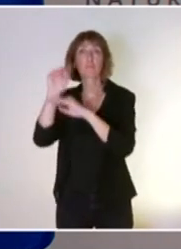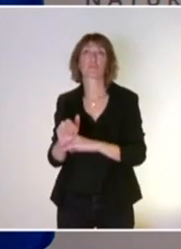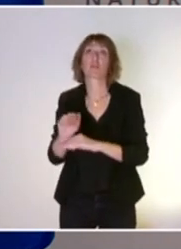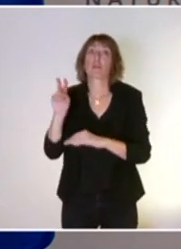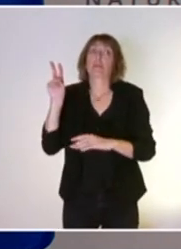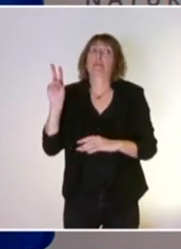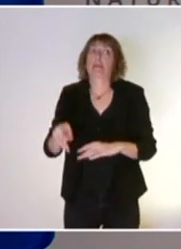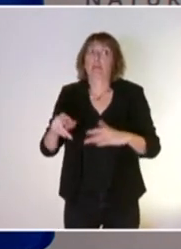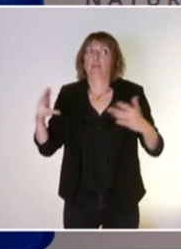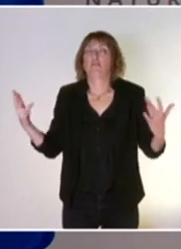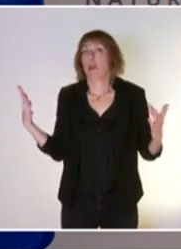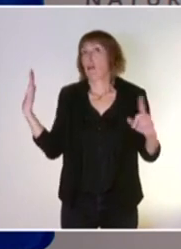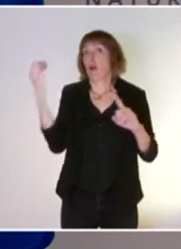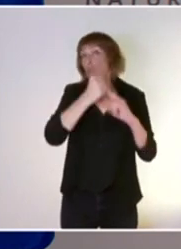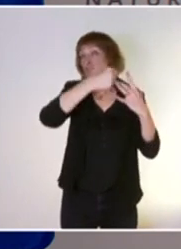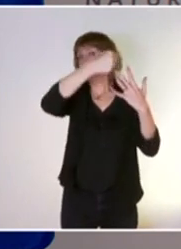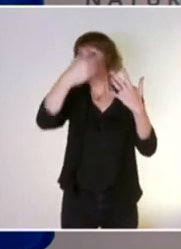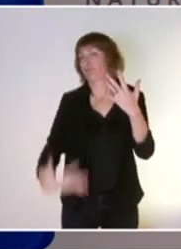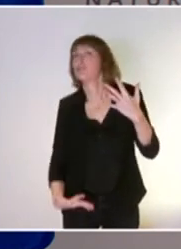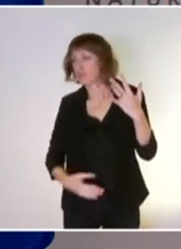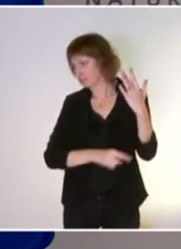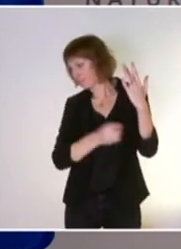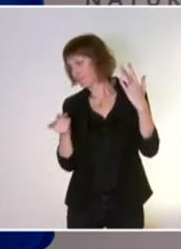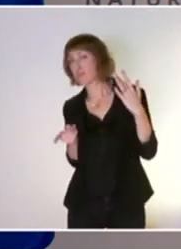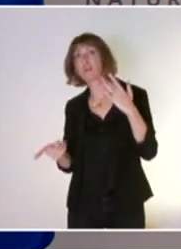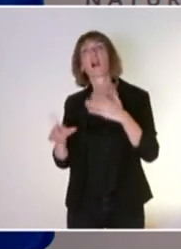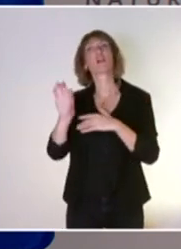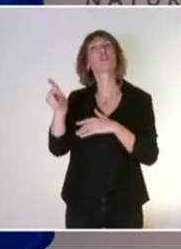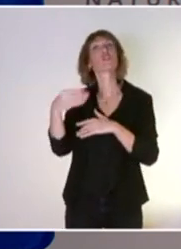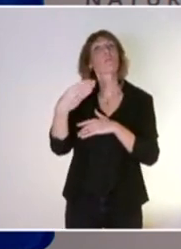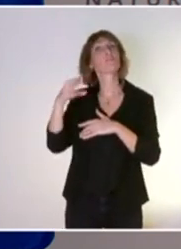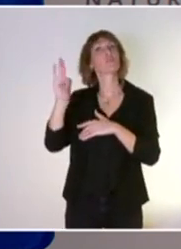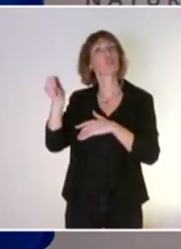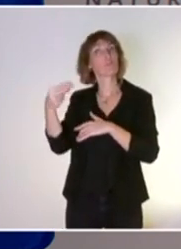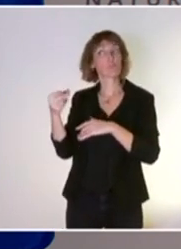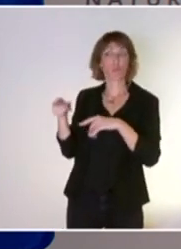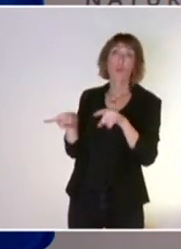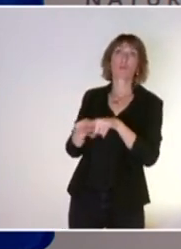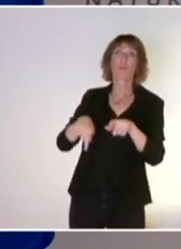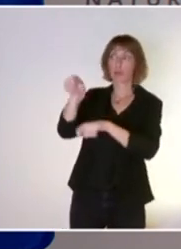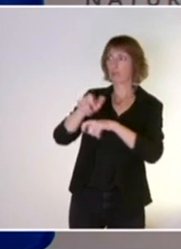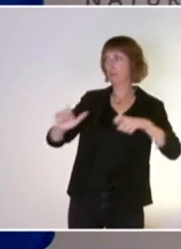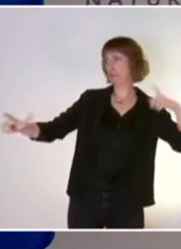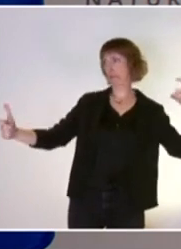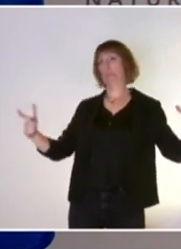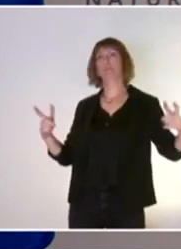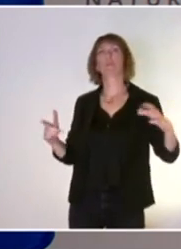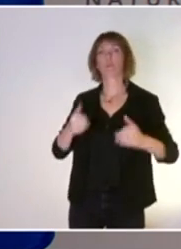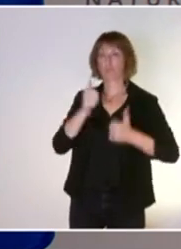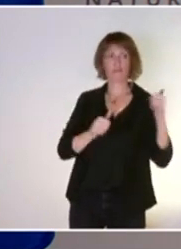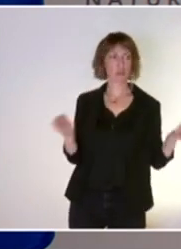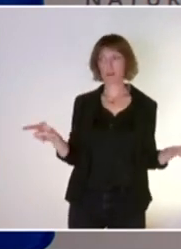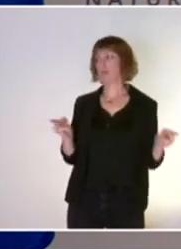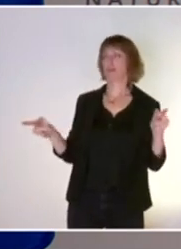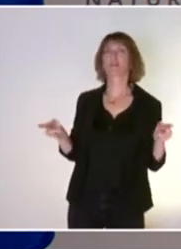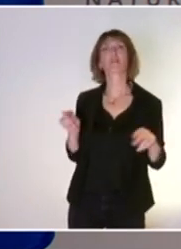densité des enjeux qui situent Outre-mer et à la dimension aussi et aux défis auxquels on a à faire face, il y a des enjeux